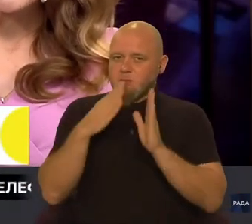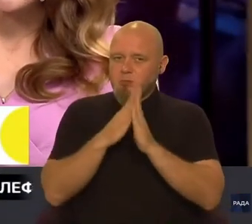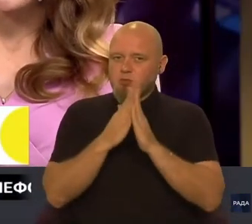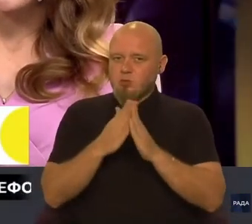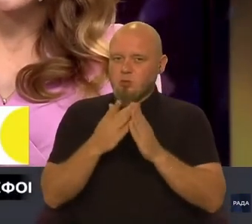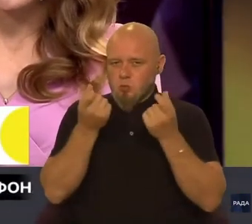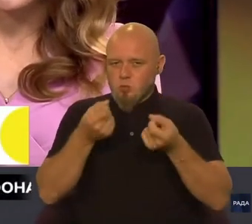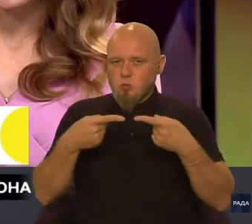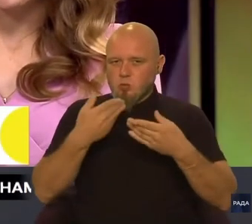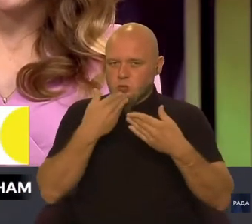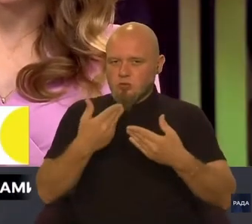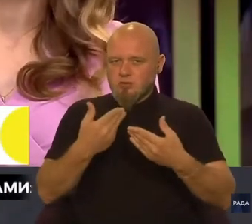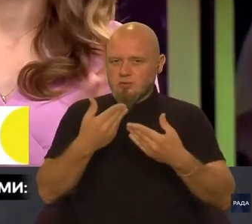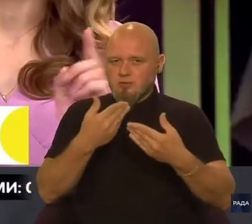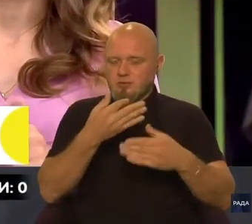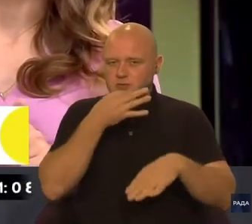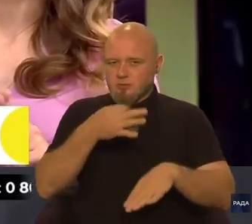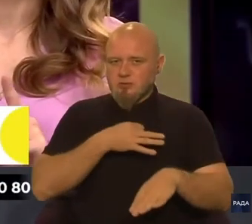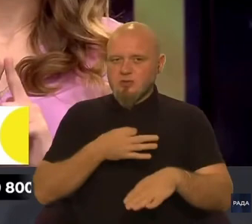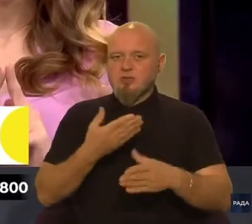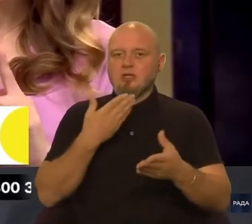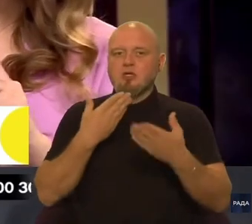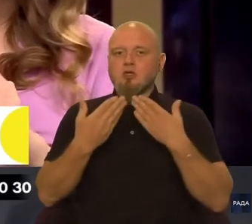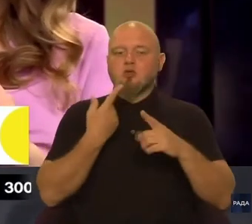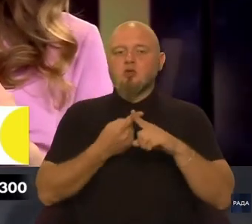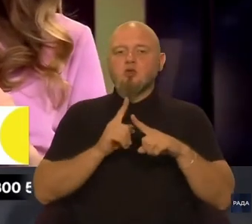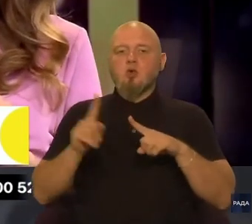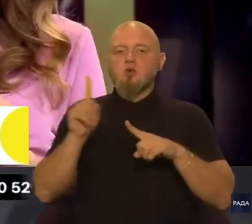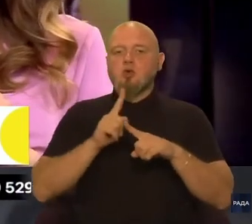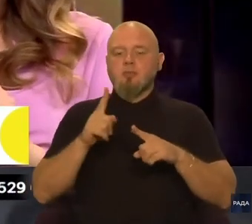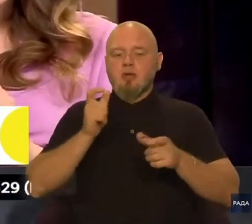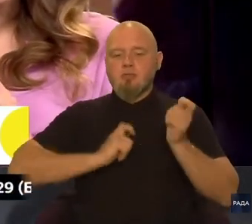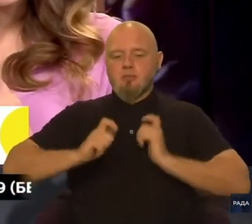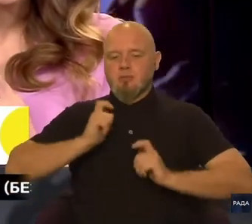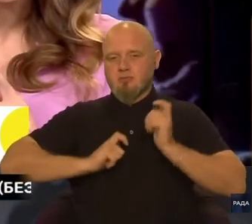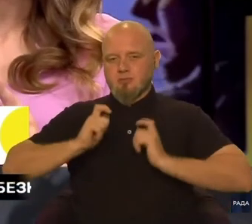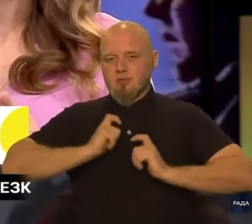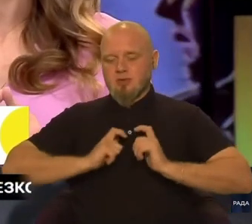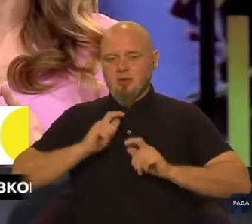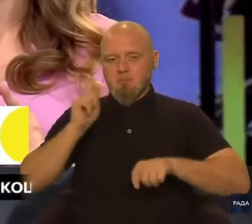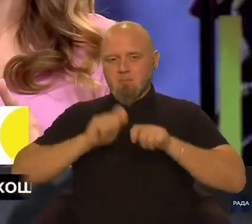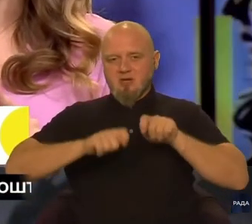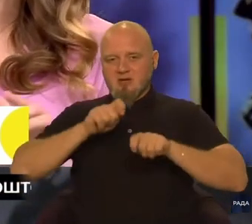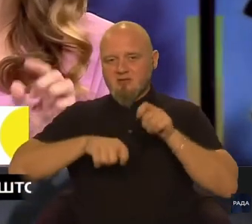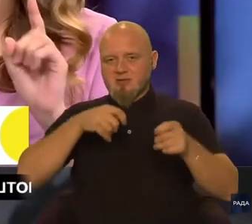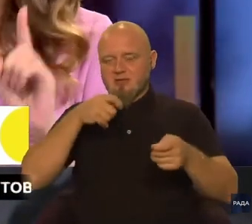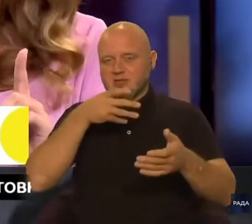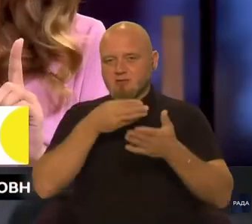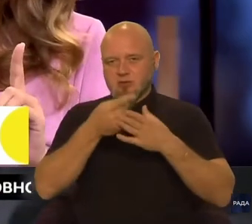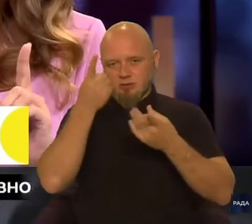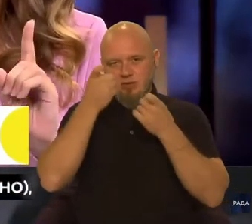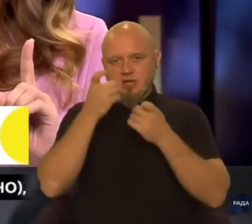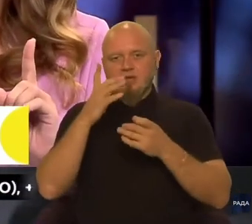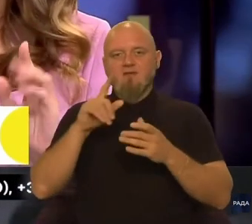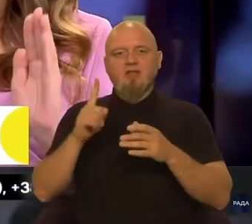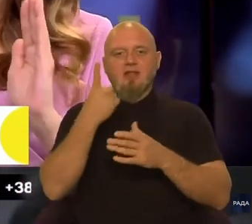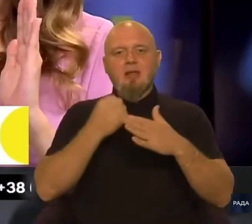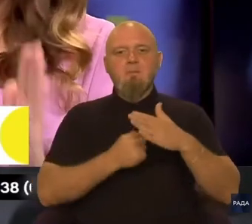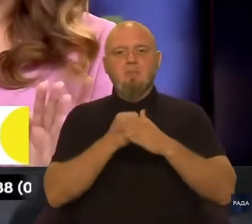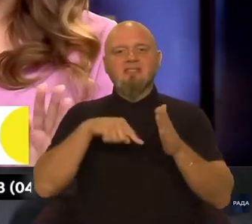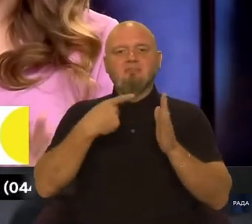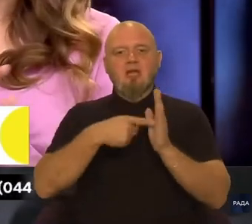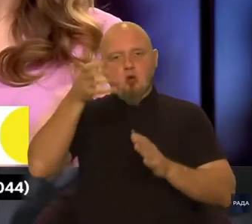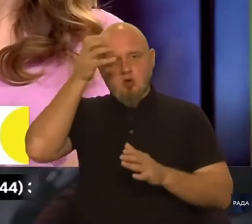оцю рекомендацію щодо того, щоб абітурієнти перевірили свої дані в єдиній державній електронній базі з питань освіти. Поясніть, будь ласка, чому це